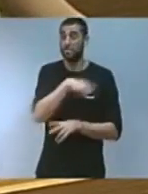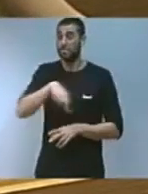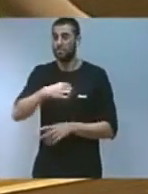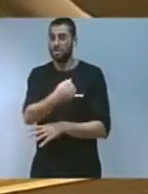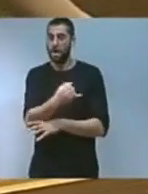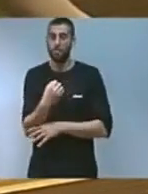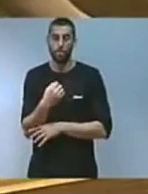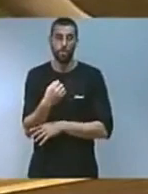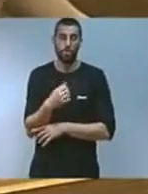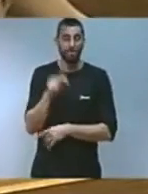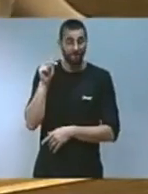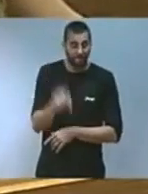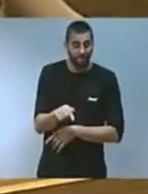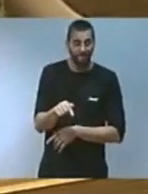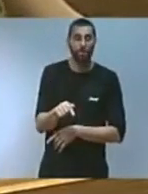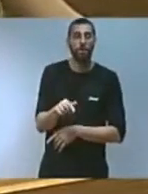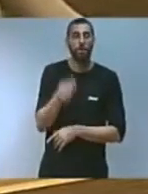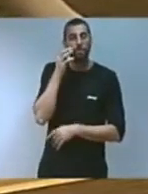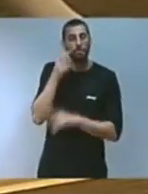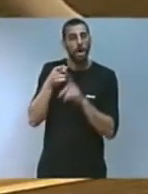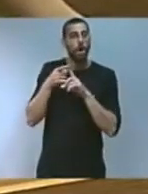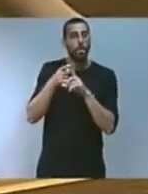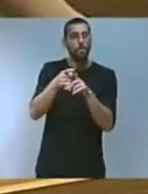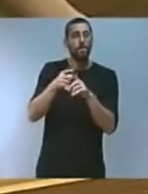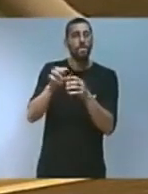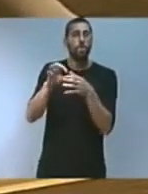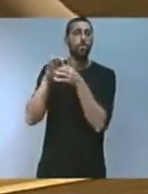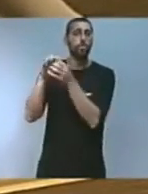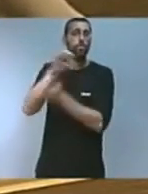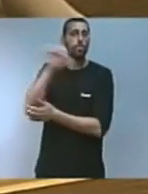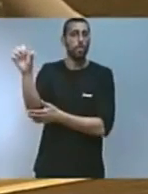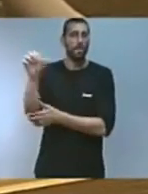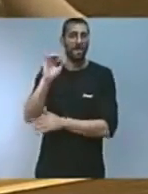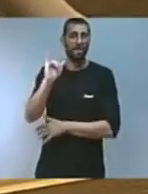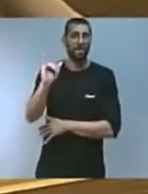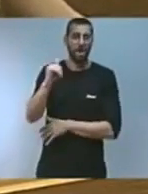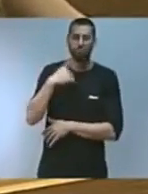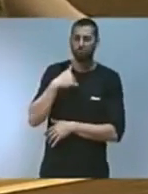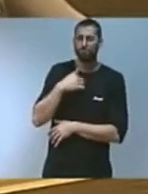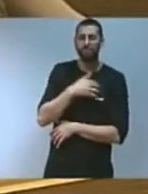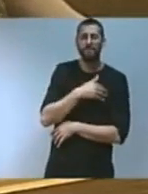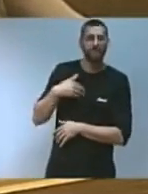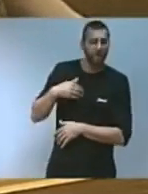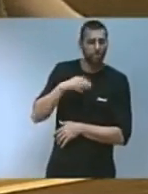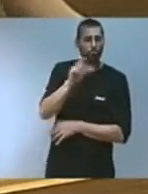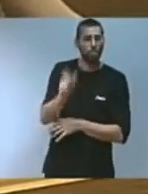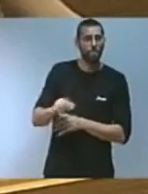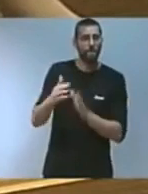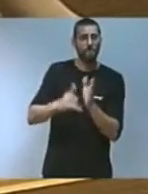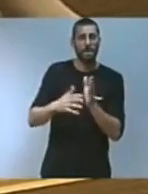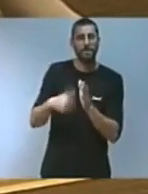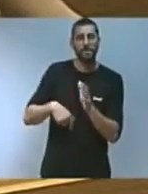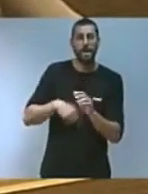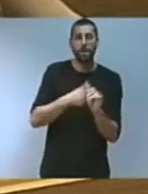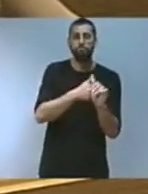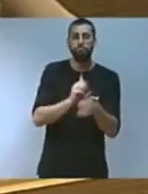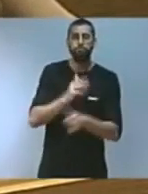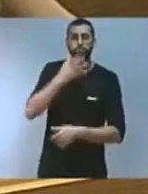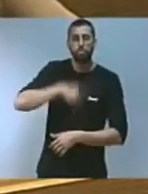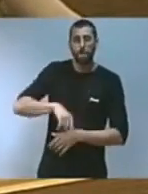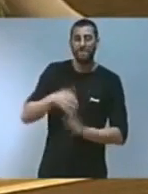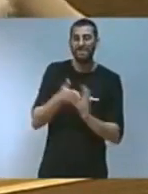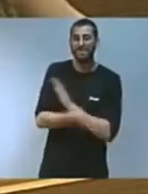és un dels grans objectius marcats per la Unió Europea i nosaltres volem que la comunitat valenciana siga un exemple i contribueix de manera positiva.